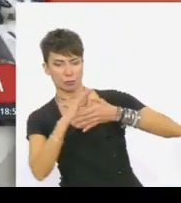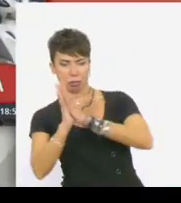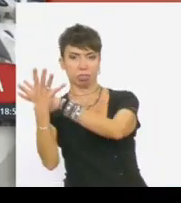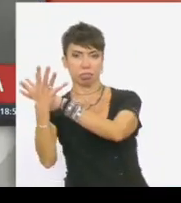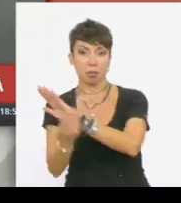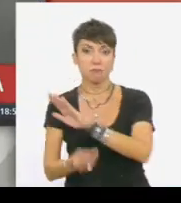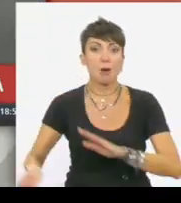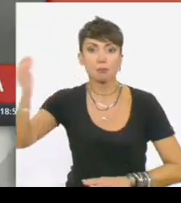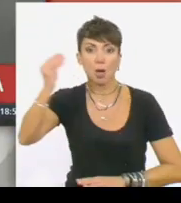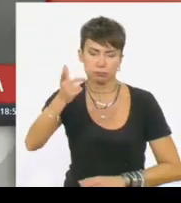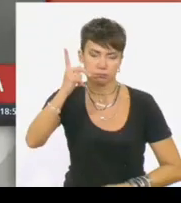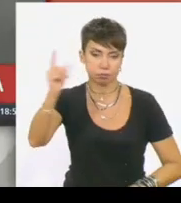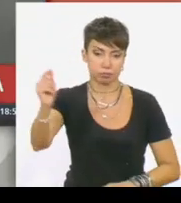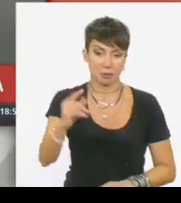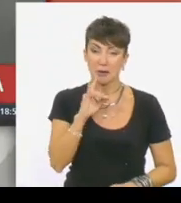σηκώθηκε και έφυγε.